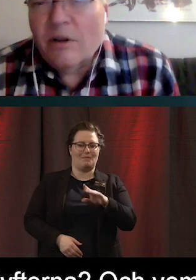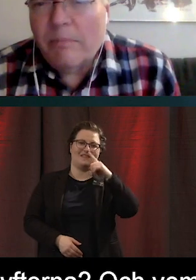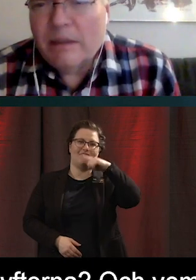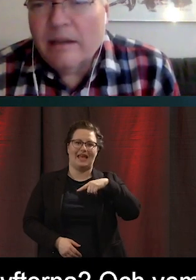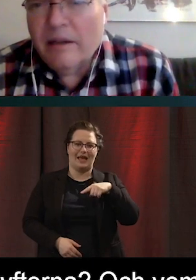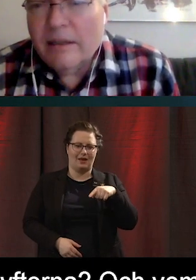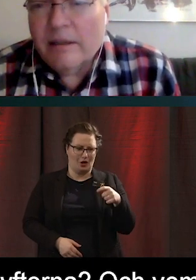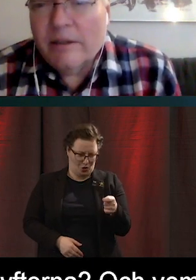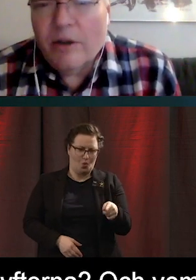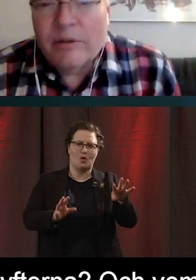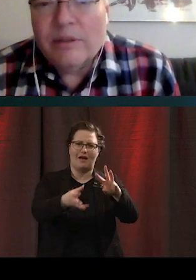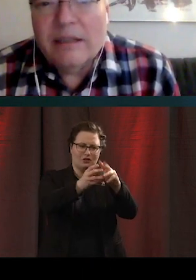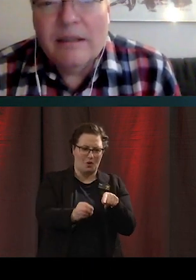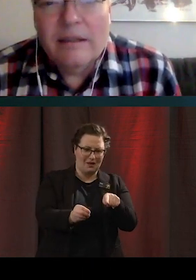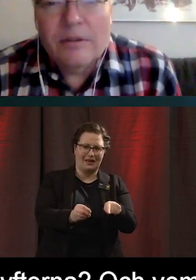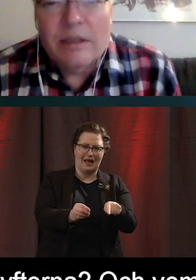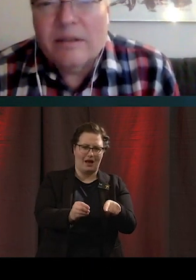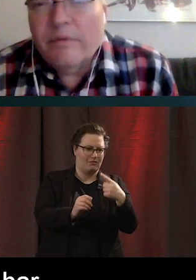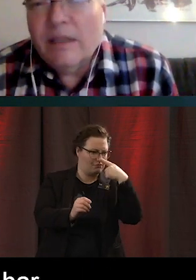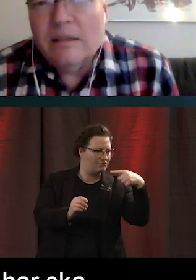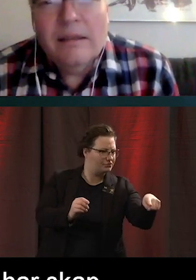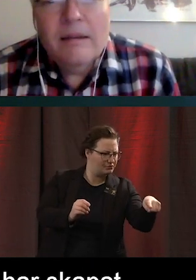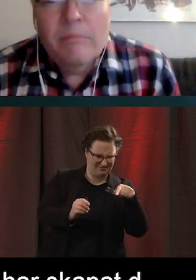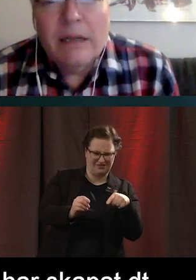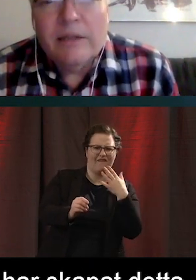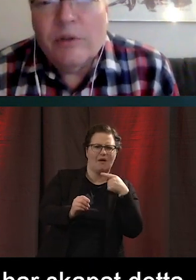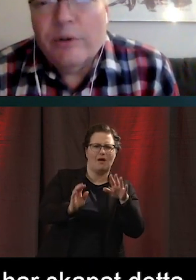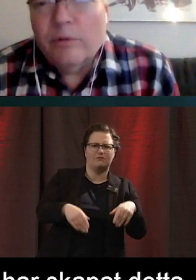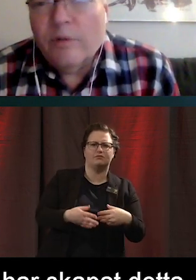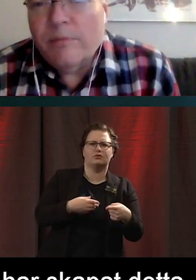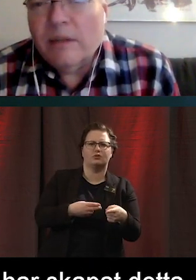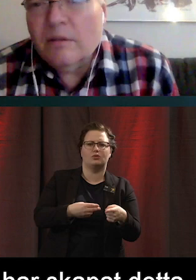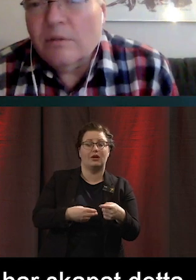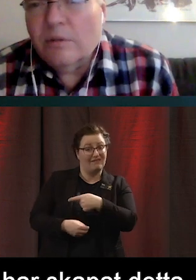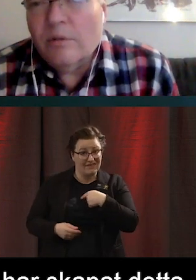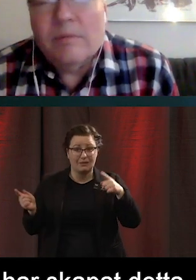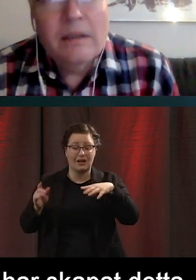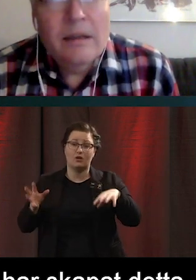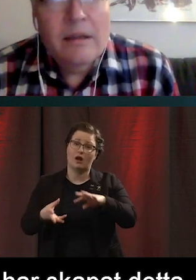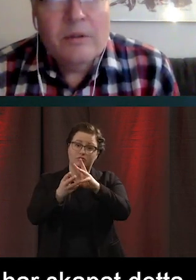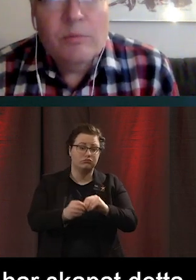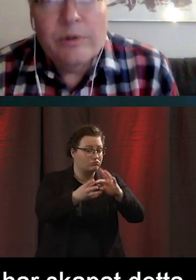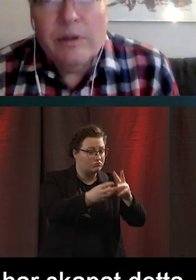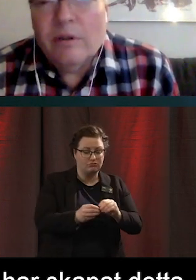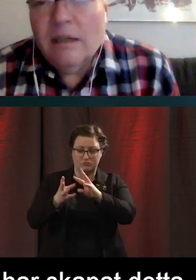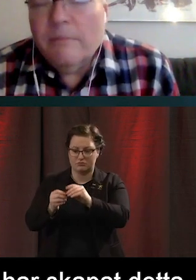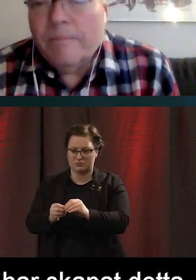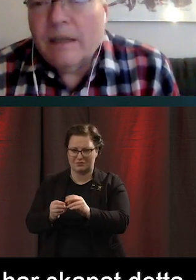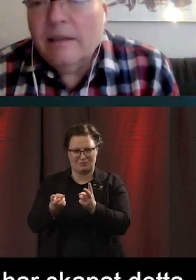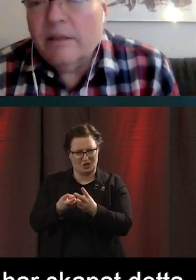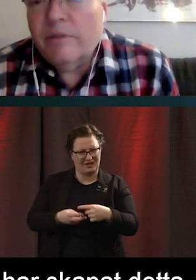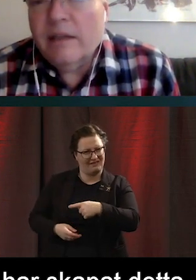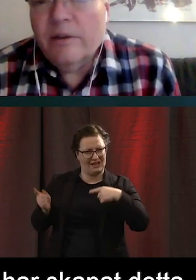som har skapat det här. Det är i hög utsträckning någonting som vi människor har utformat. Och då borde vi kunna